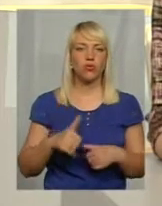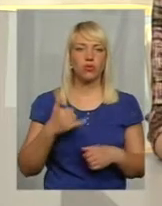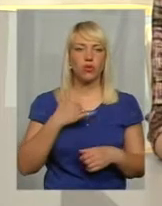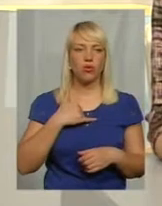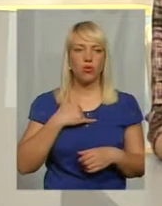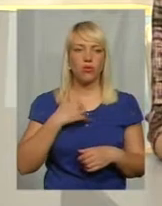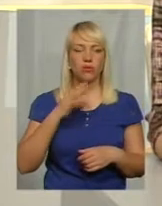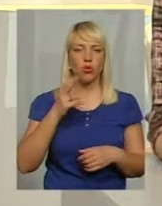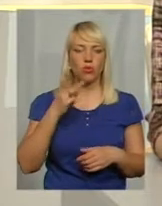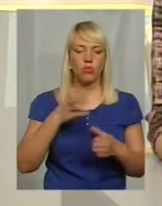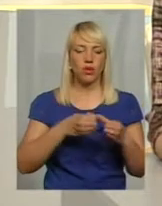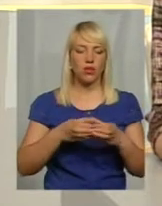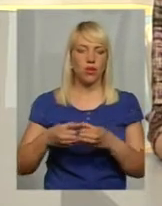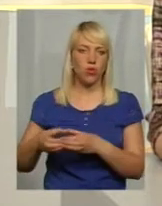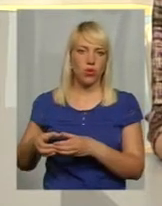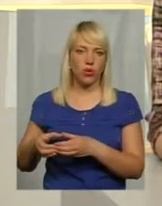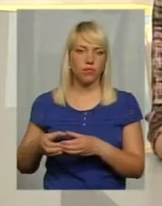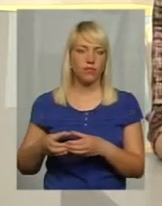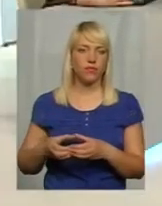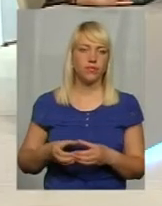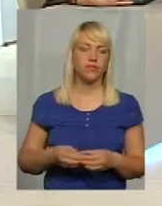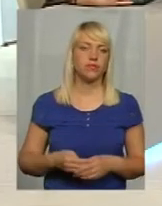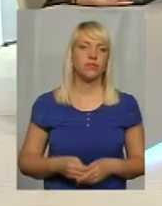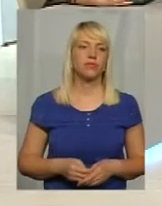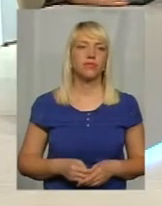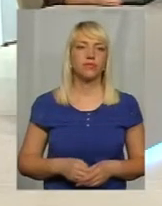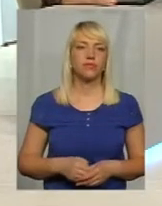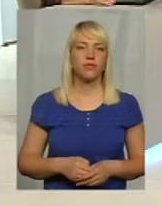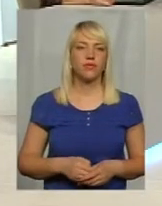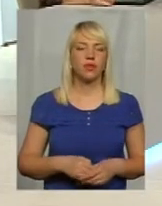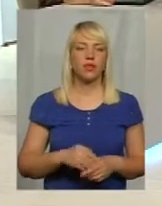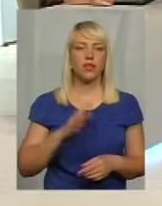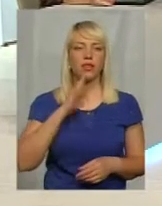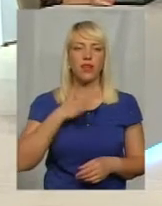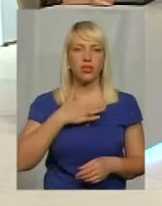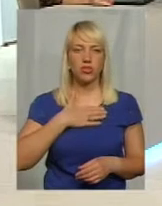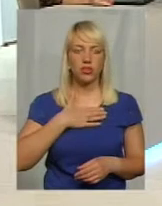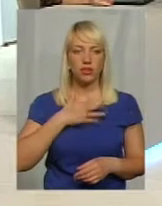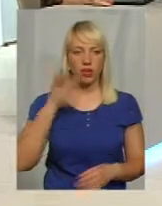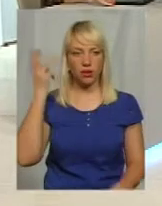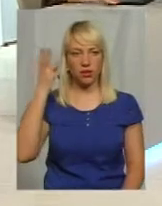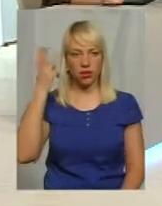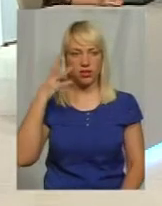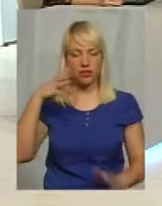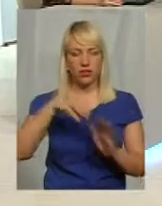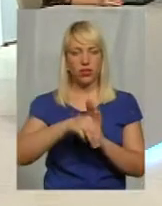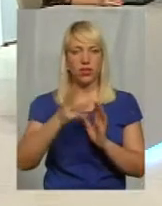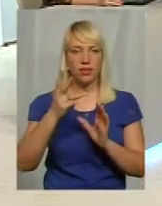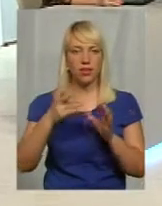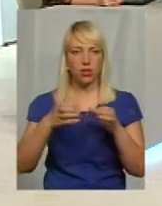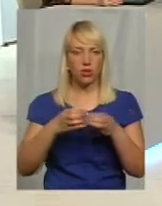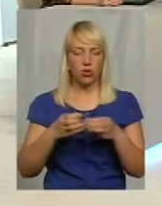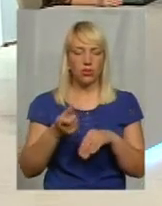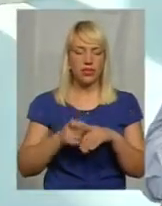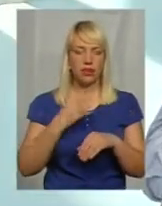по трьом категоріям областя. По трьом групам. Перша, друга. Наша Хмельницька в третій групі, скажімо так, в самій